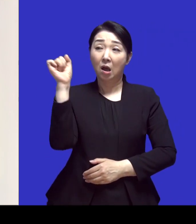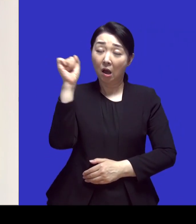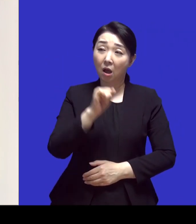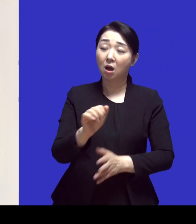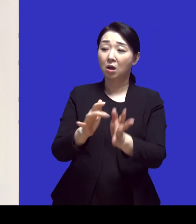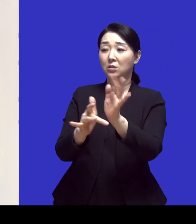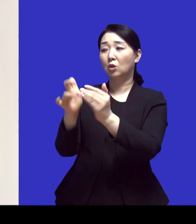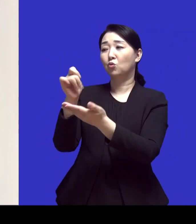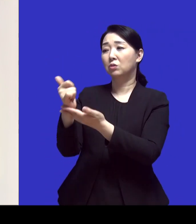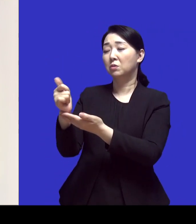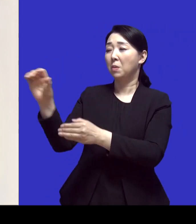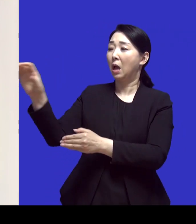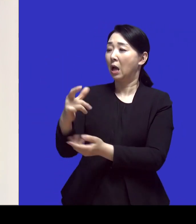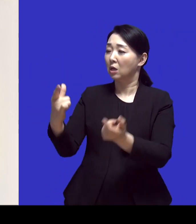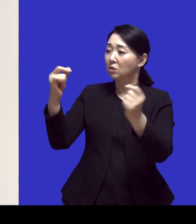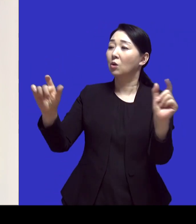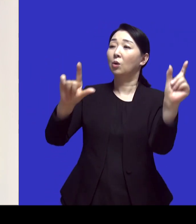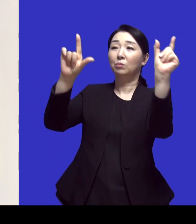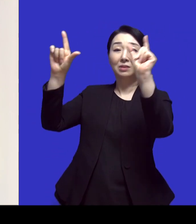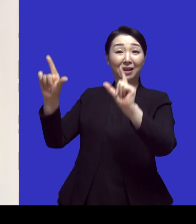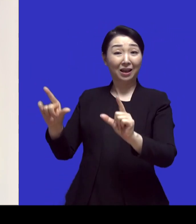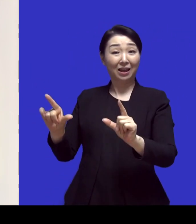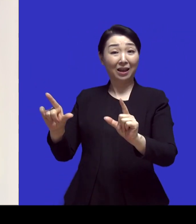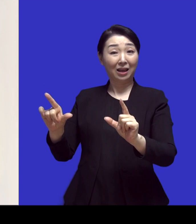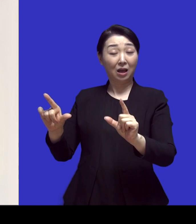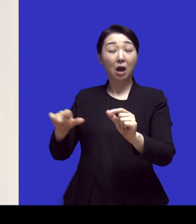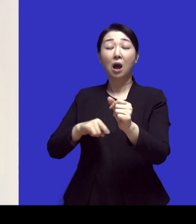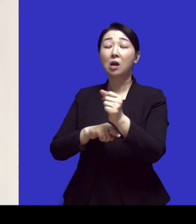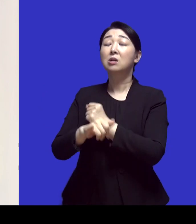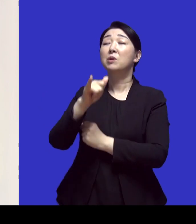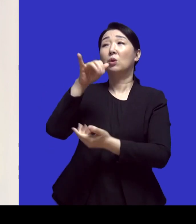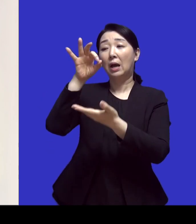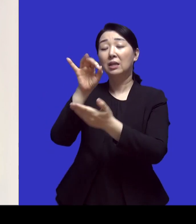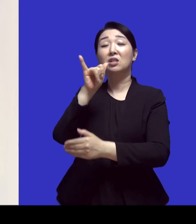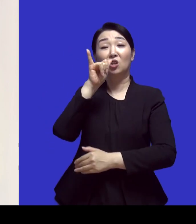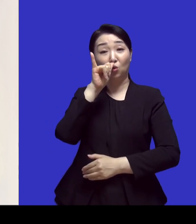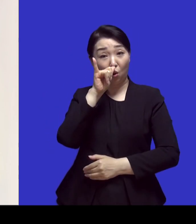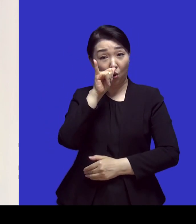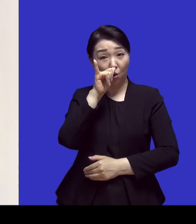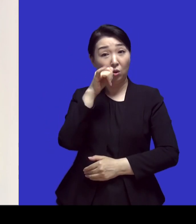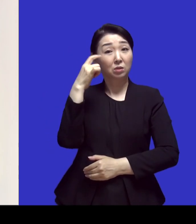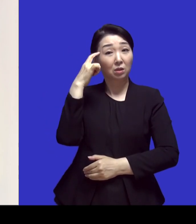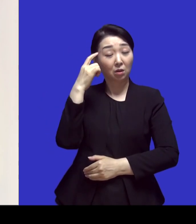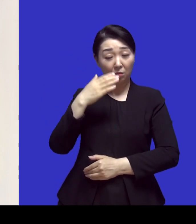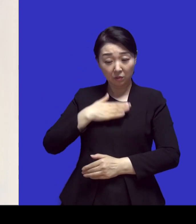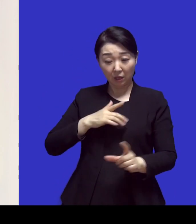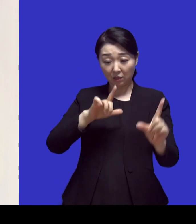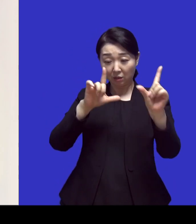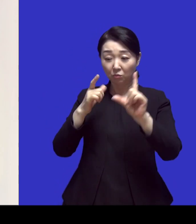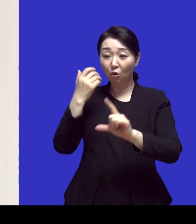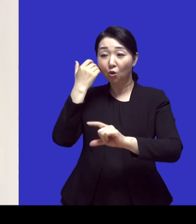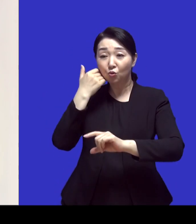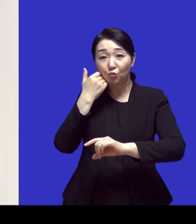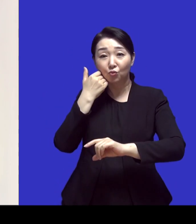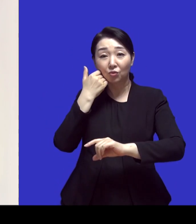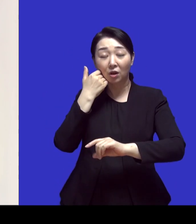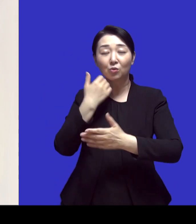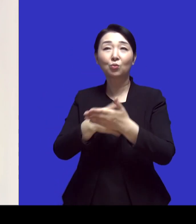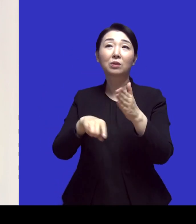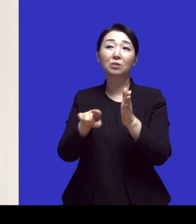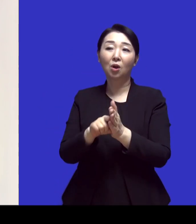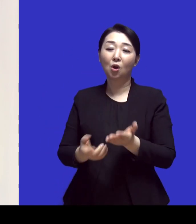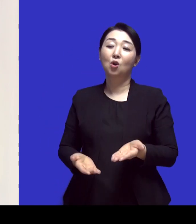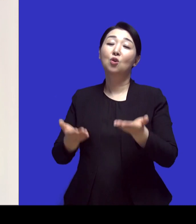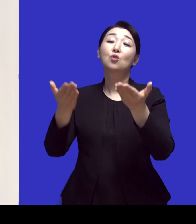예수님처럼 사는 삶이 진짜 더 의미 있고 가치 있는 삶이라면 내 삶도 누군가를 위해서 주어진 삶을